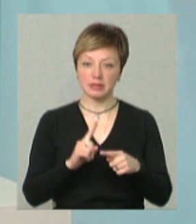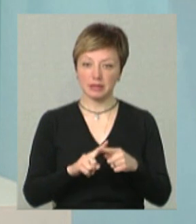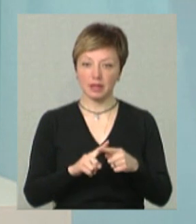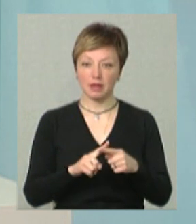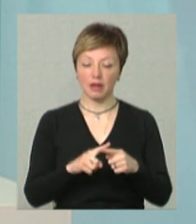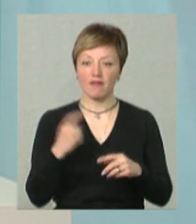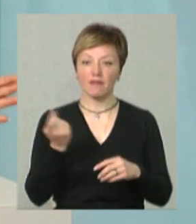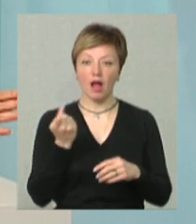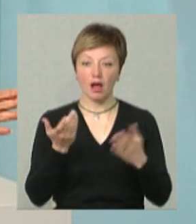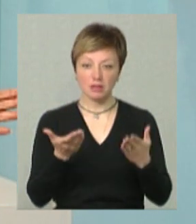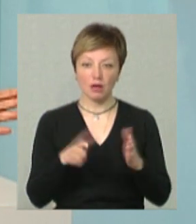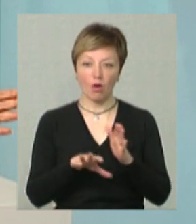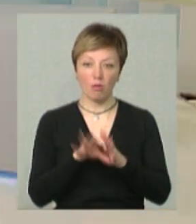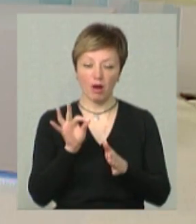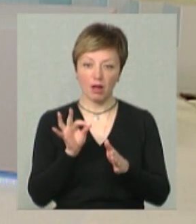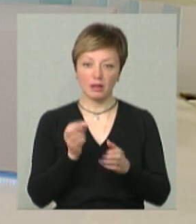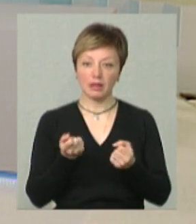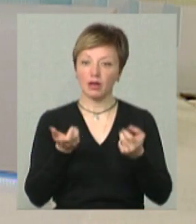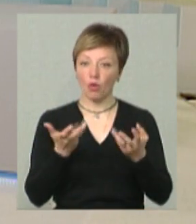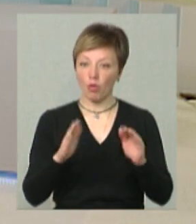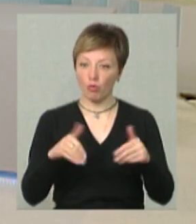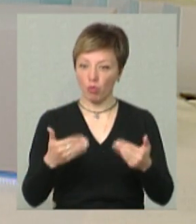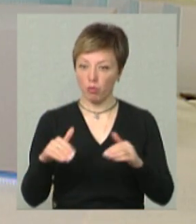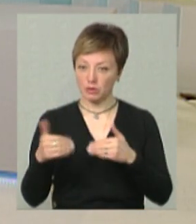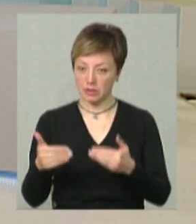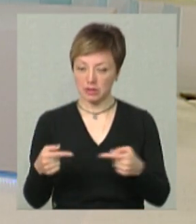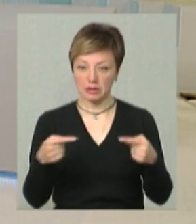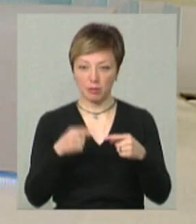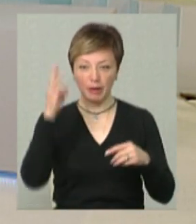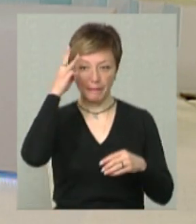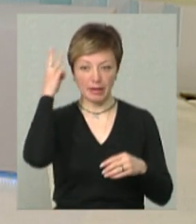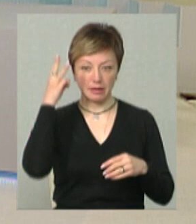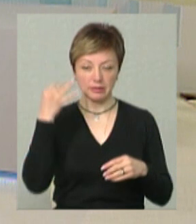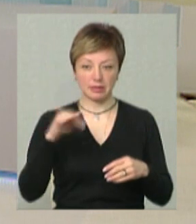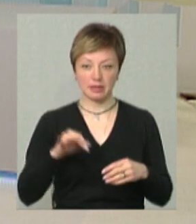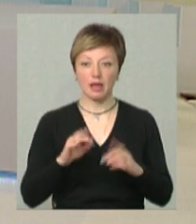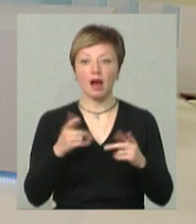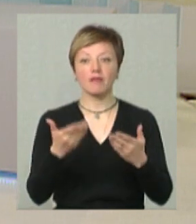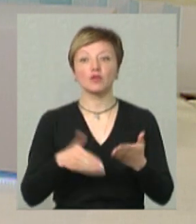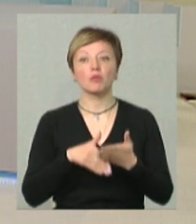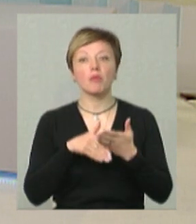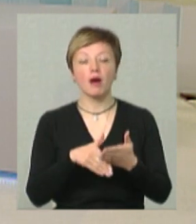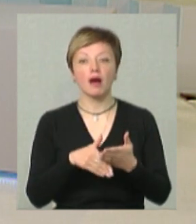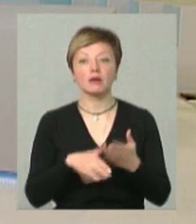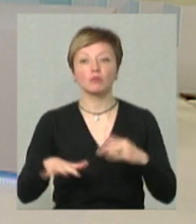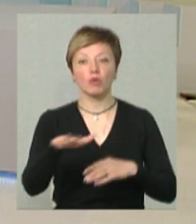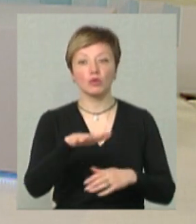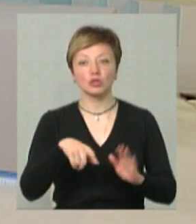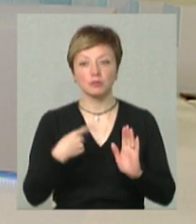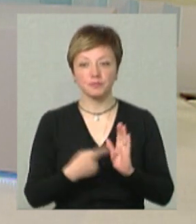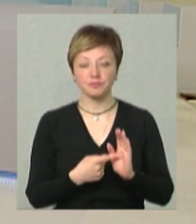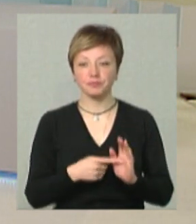власник, обрали з кількох пропозицій, саме Хмельницький, як ви допомагаєте йому з площами?